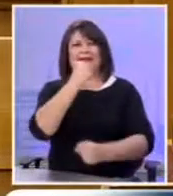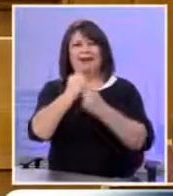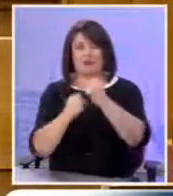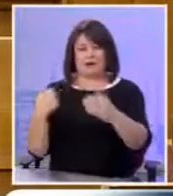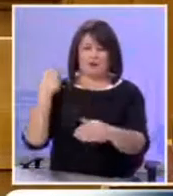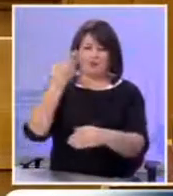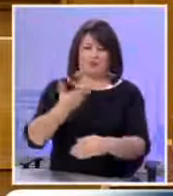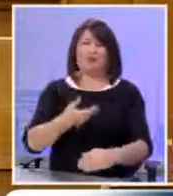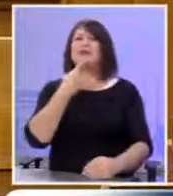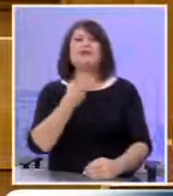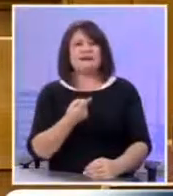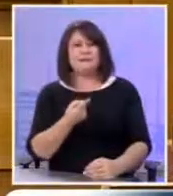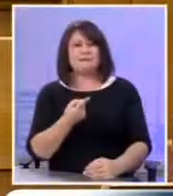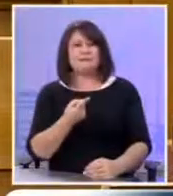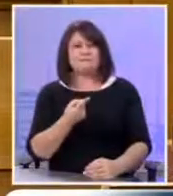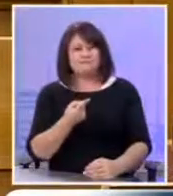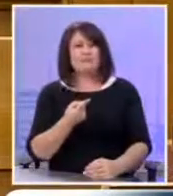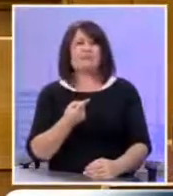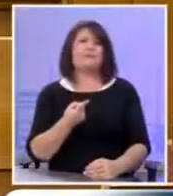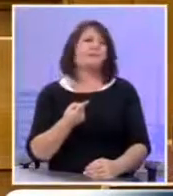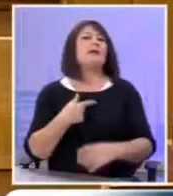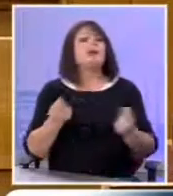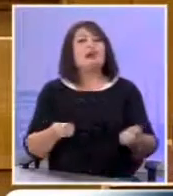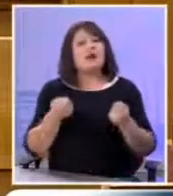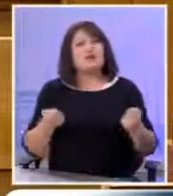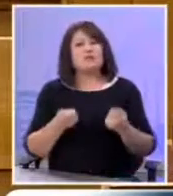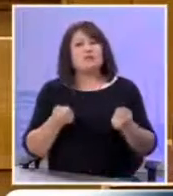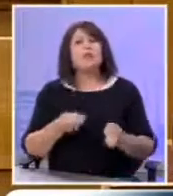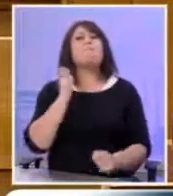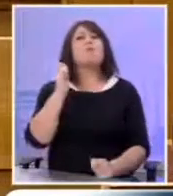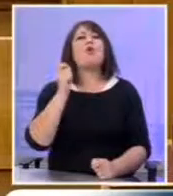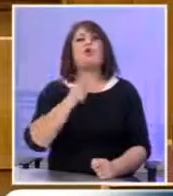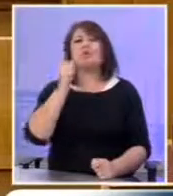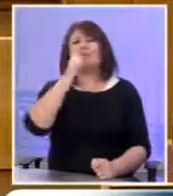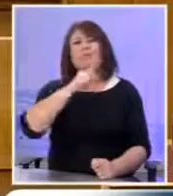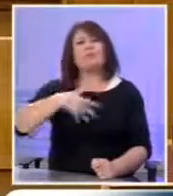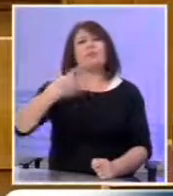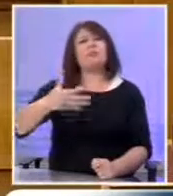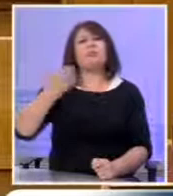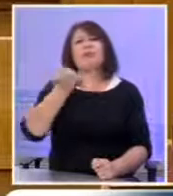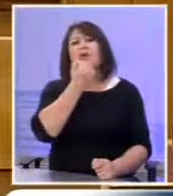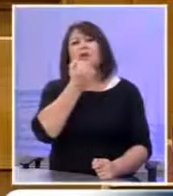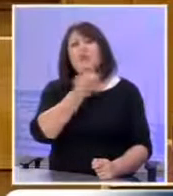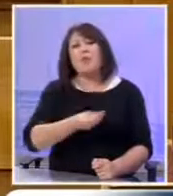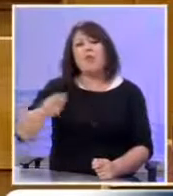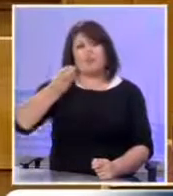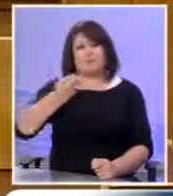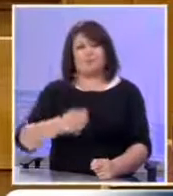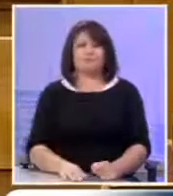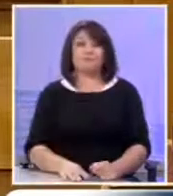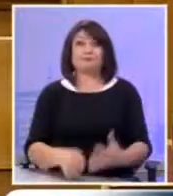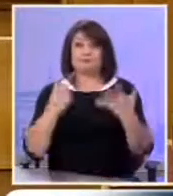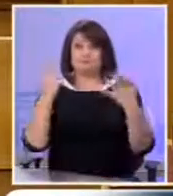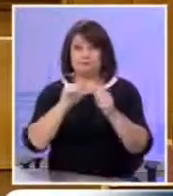ακολουθήσαμε με την κάθε φορά εξέλιξη των καταστάσεων μια πολιτική ψευδεστήσεων, υπερβολών, λαθών κλπ που μέσα σε ένα